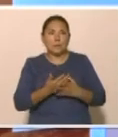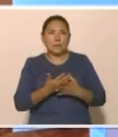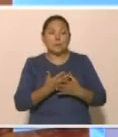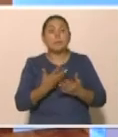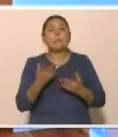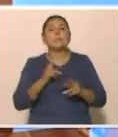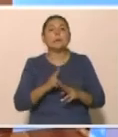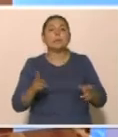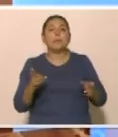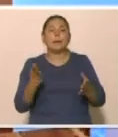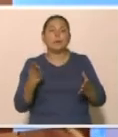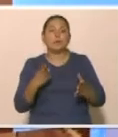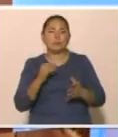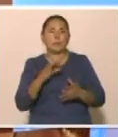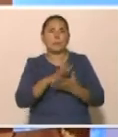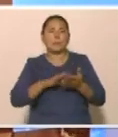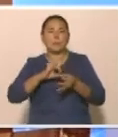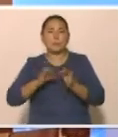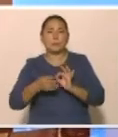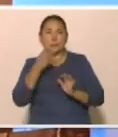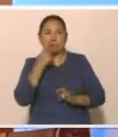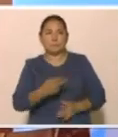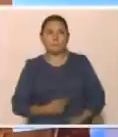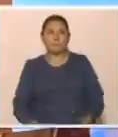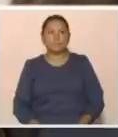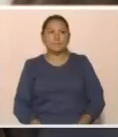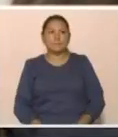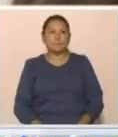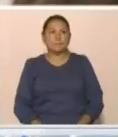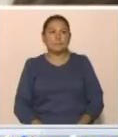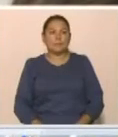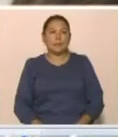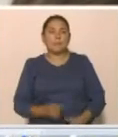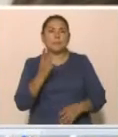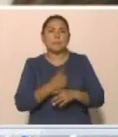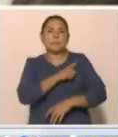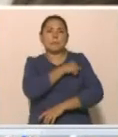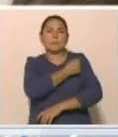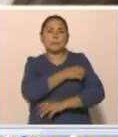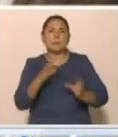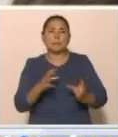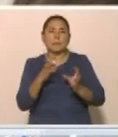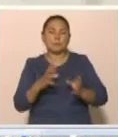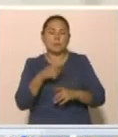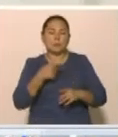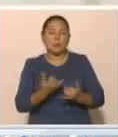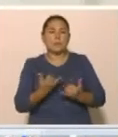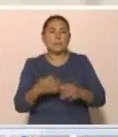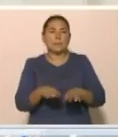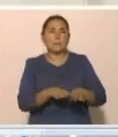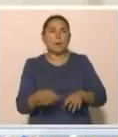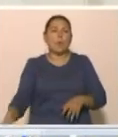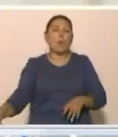тағығанда ескеретін тұстары бар, келесі бені материалда толғырақ. Міндетті әлюметтік медицинал сақтандыру жүйесіне қазіргі таңдау